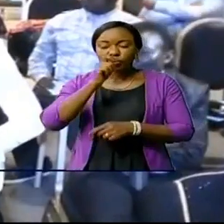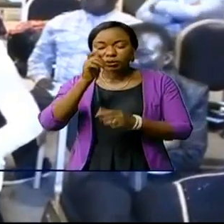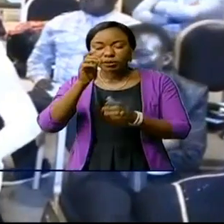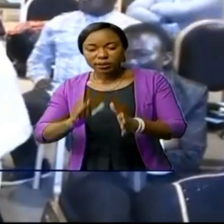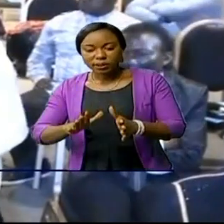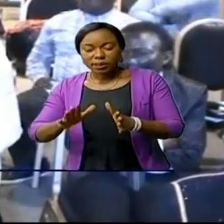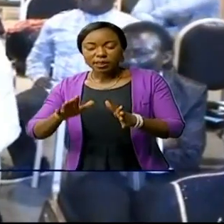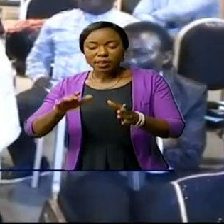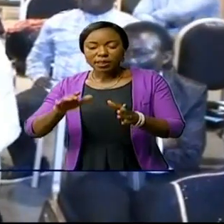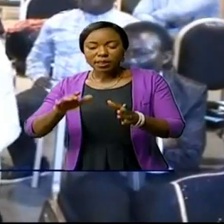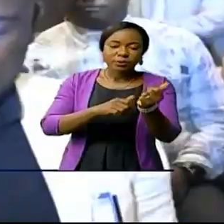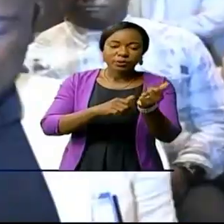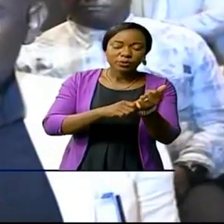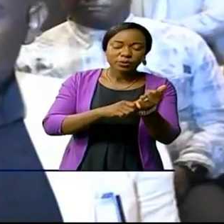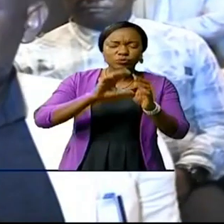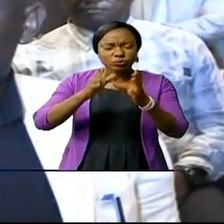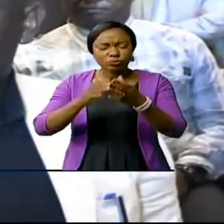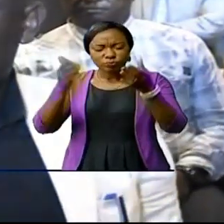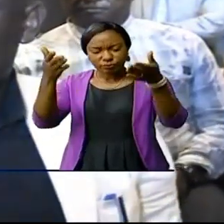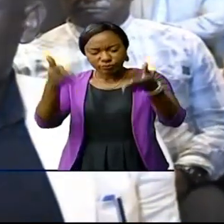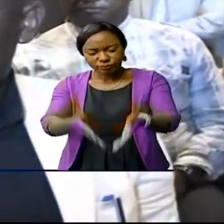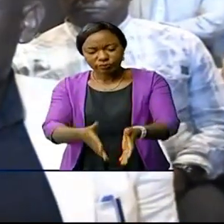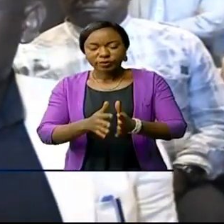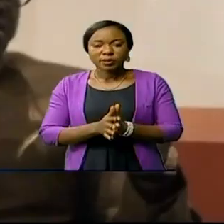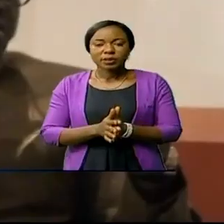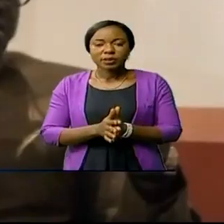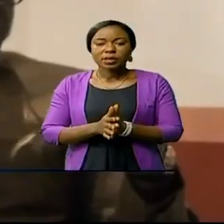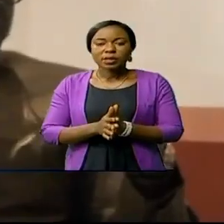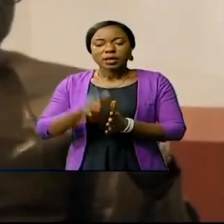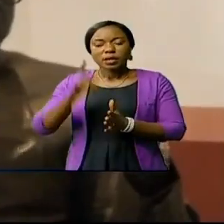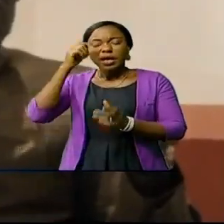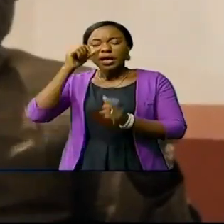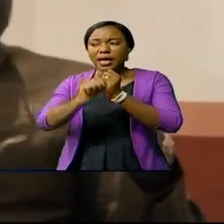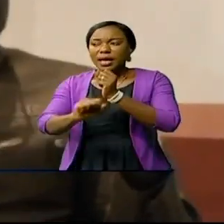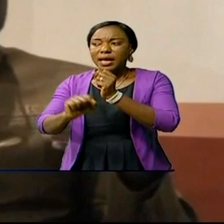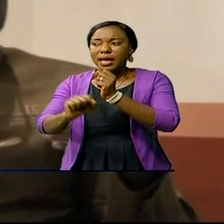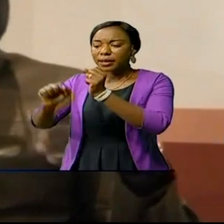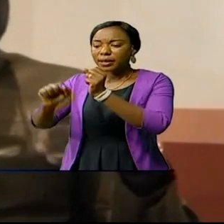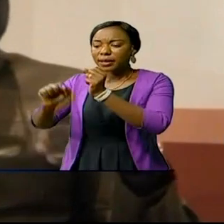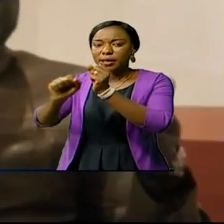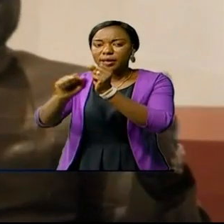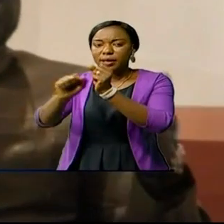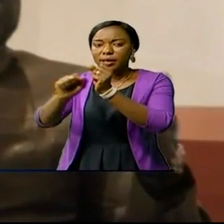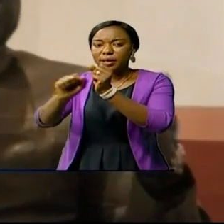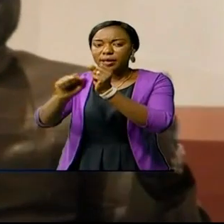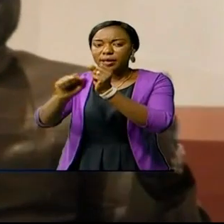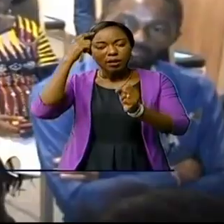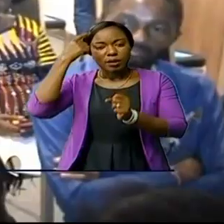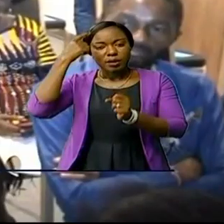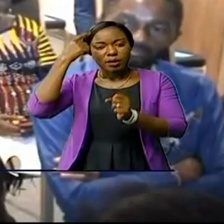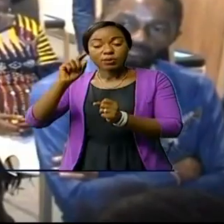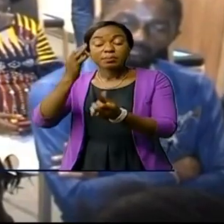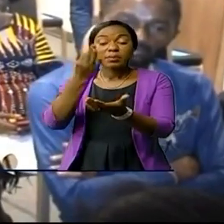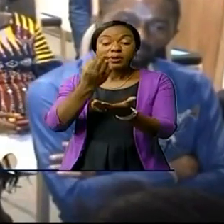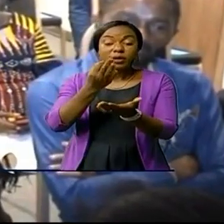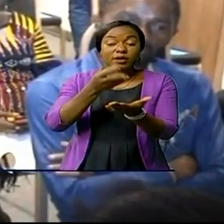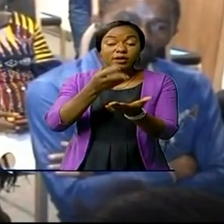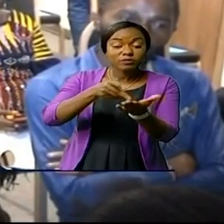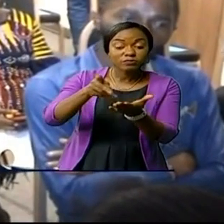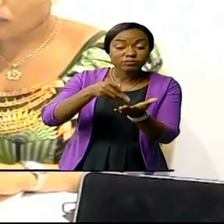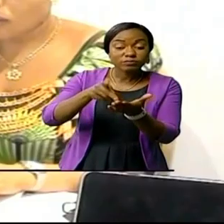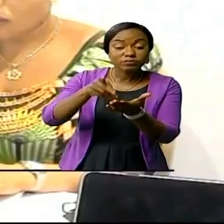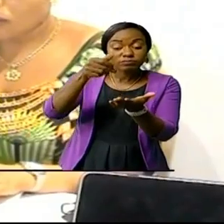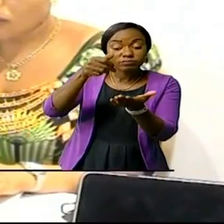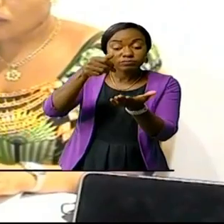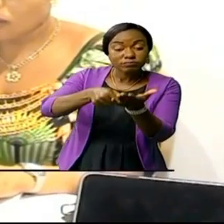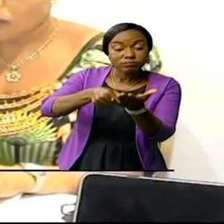culturels et journalistes à la réussite des sites ambitieuses, campagne de sensibilisation au civisme fiscal et à la gestion responsable